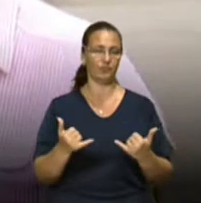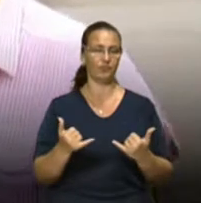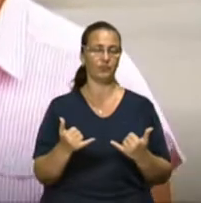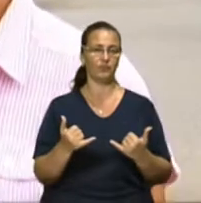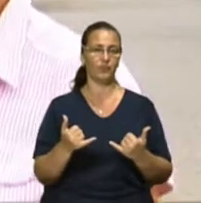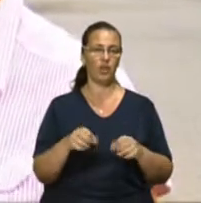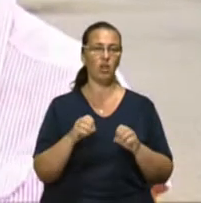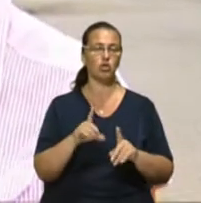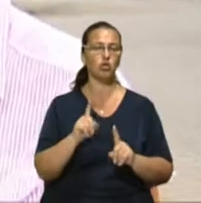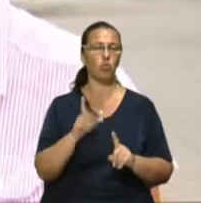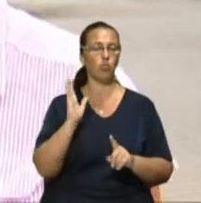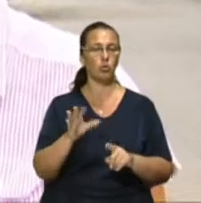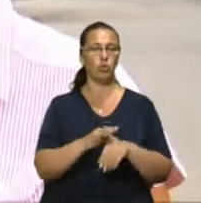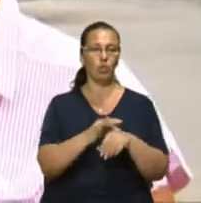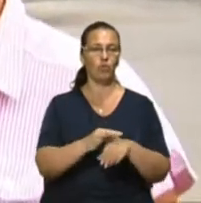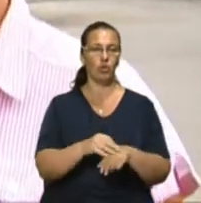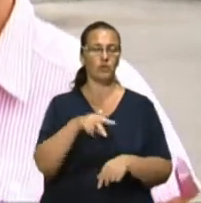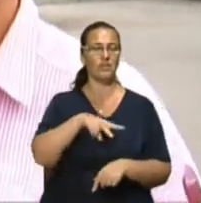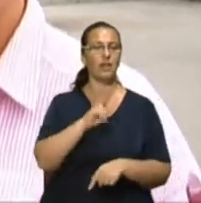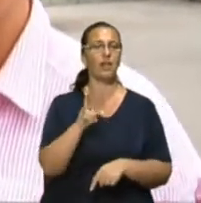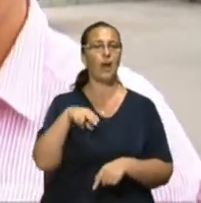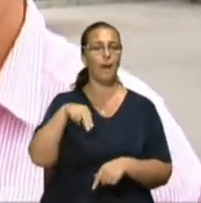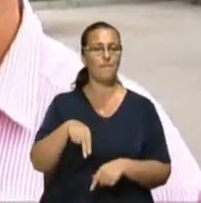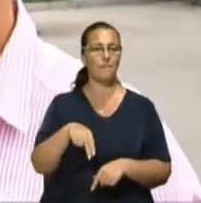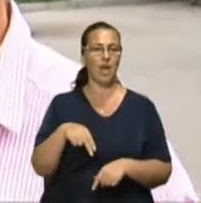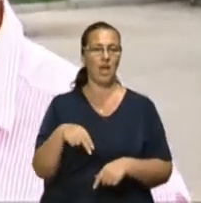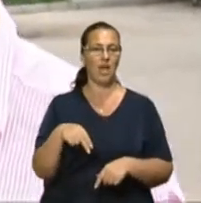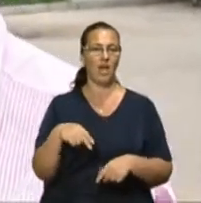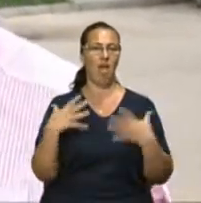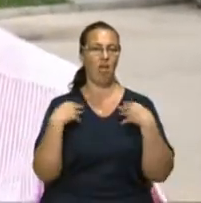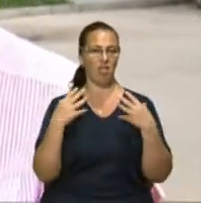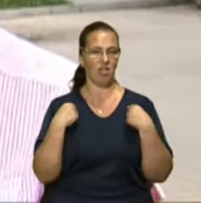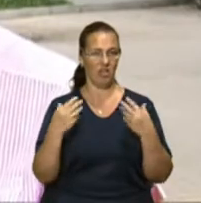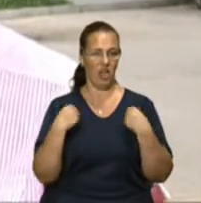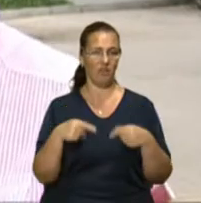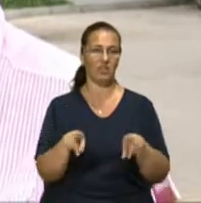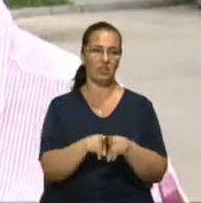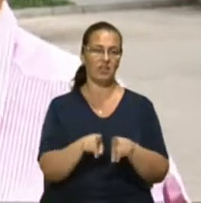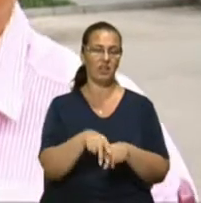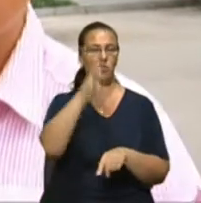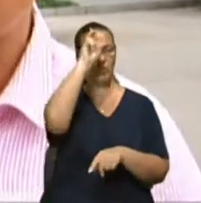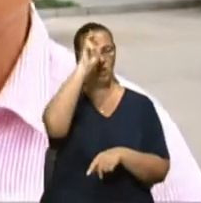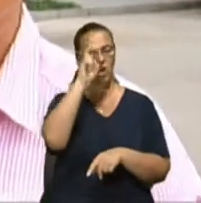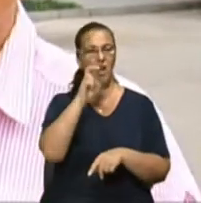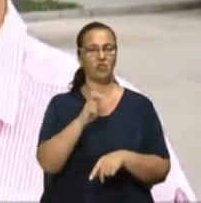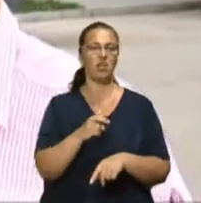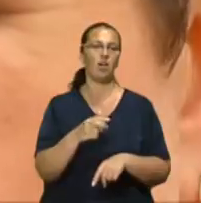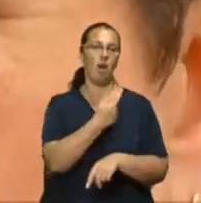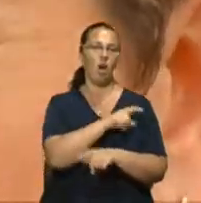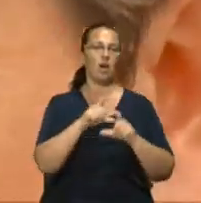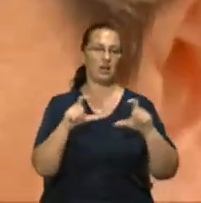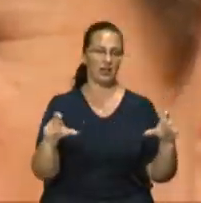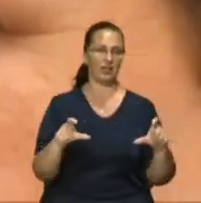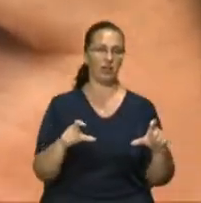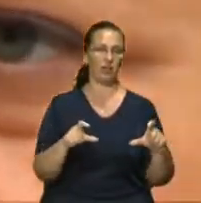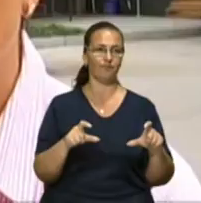відбуватися у нас на ЛКПЛ вулиця Промислова, 56, також у державних ветеринарних клініках Промислова, 9 і Ярошенка,